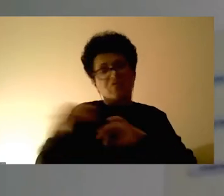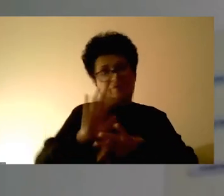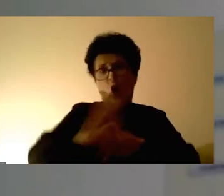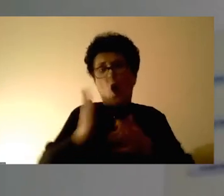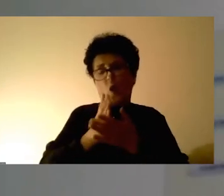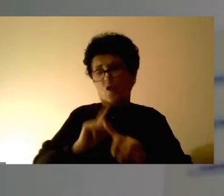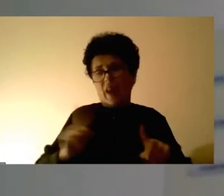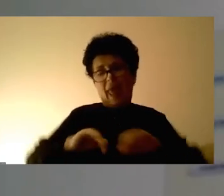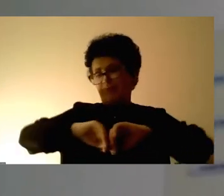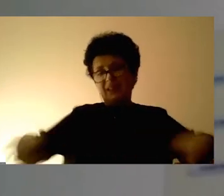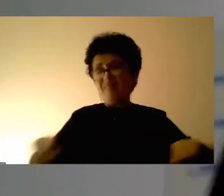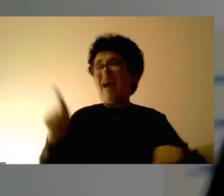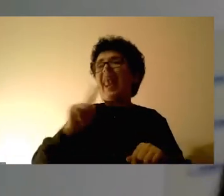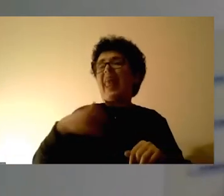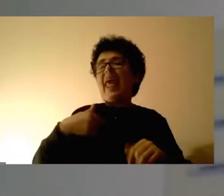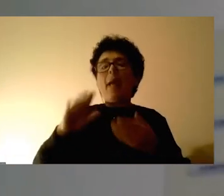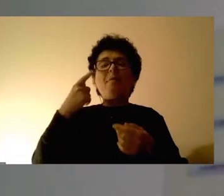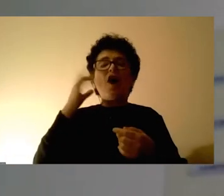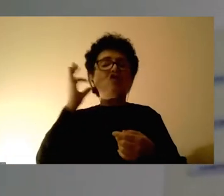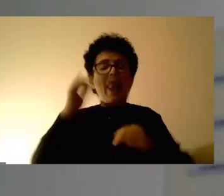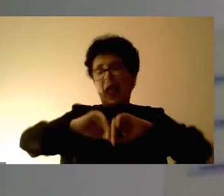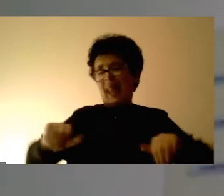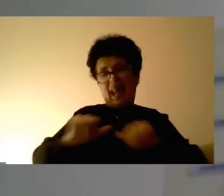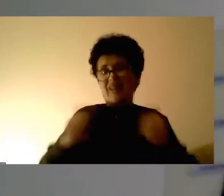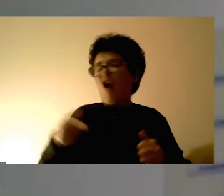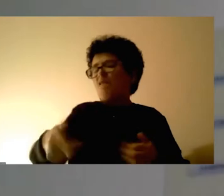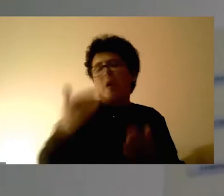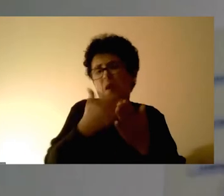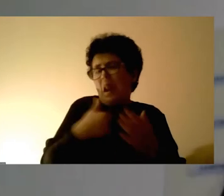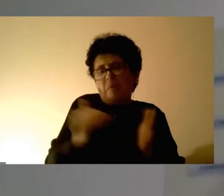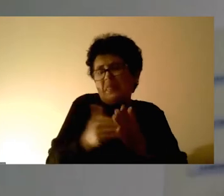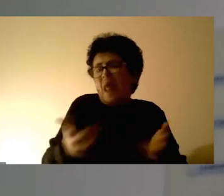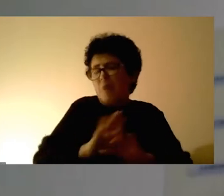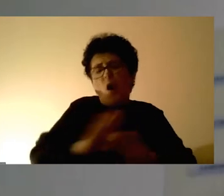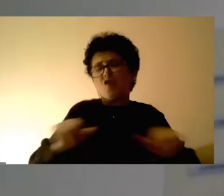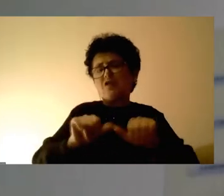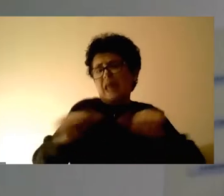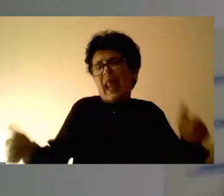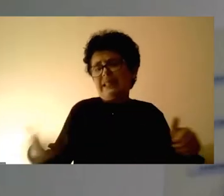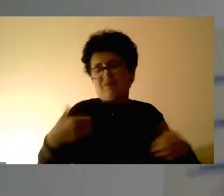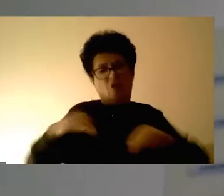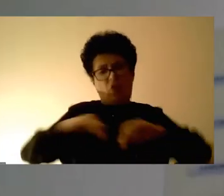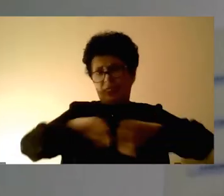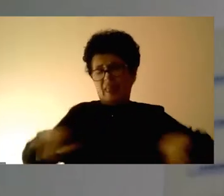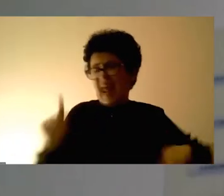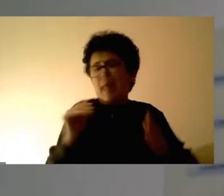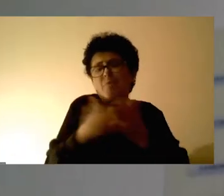жена, па нема да ми треба оваа програма, и немам што јас тука понатака да довагам.